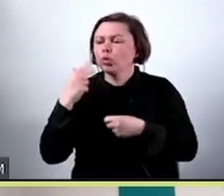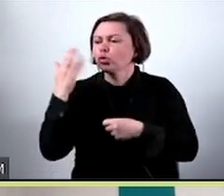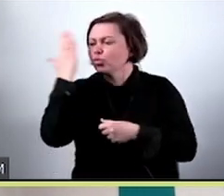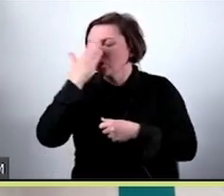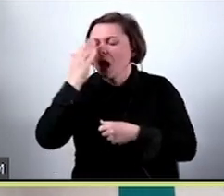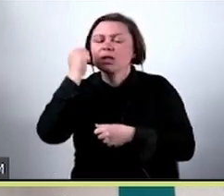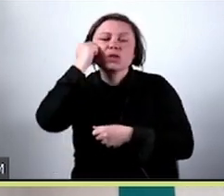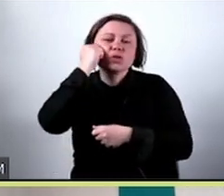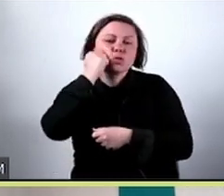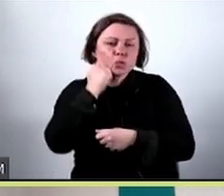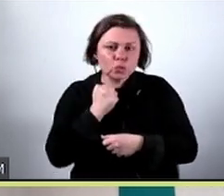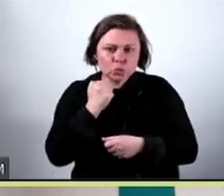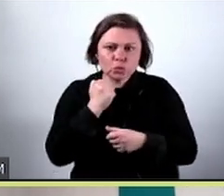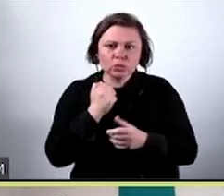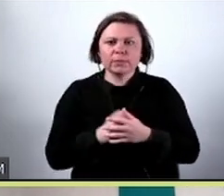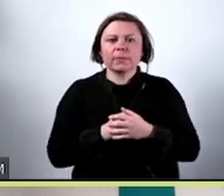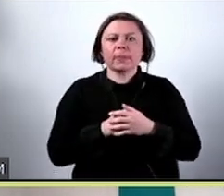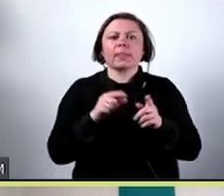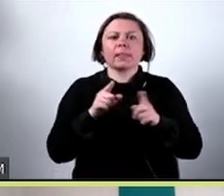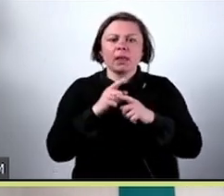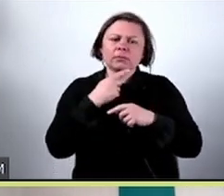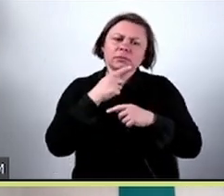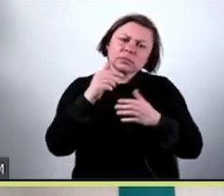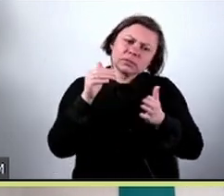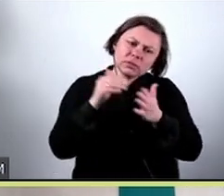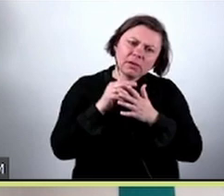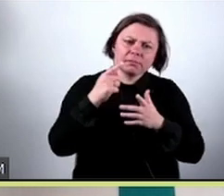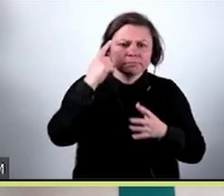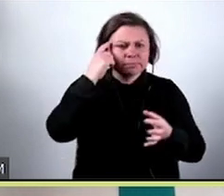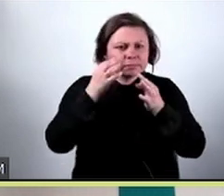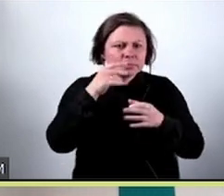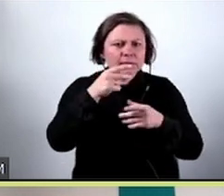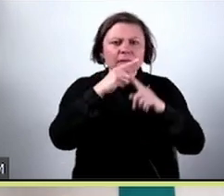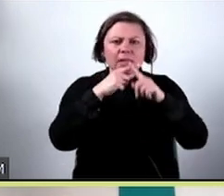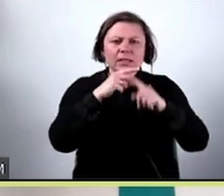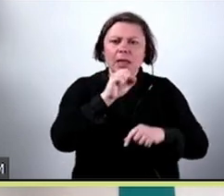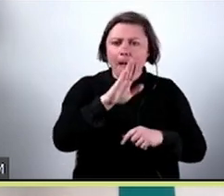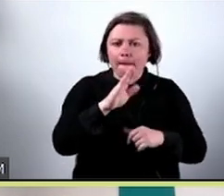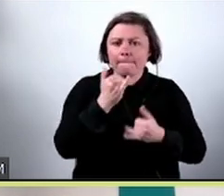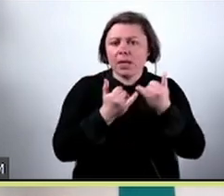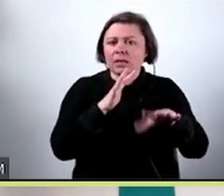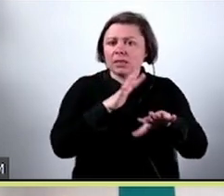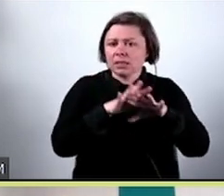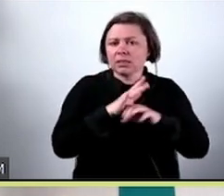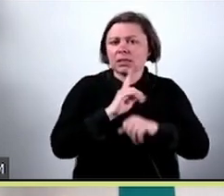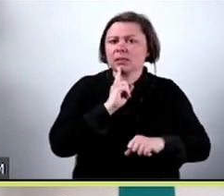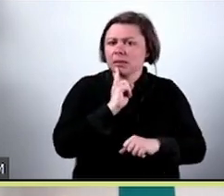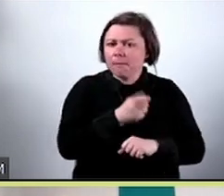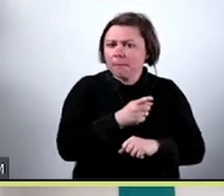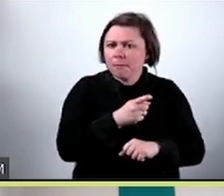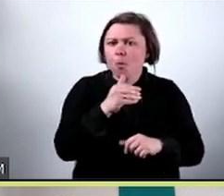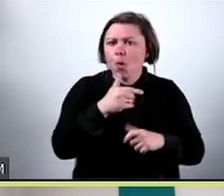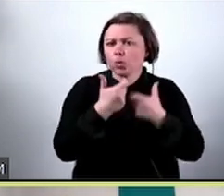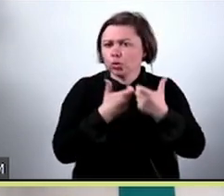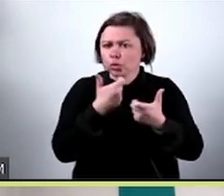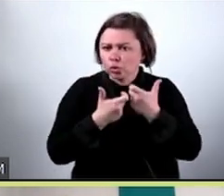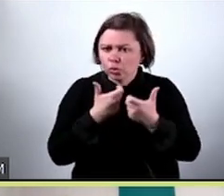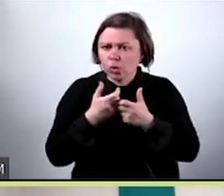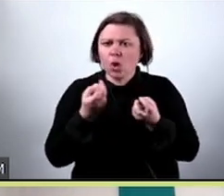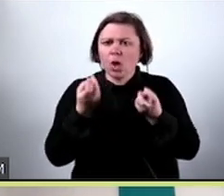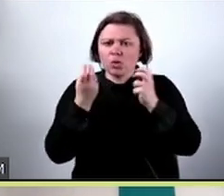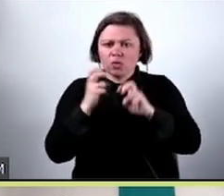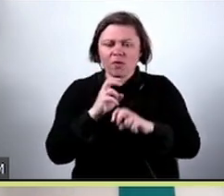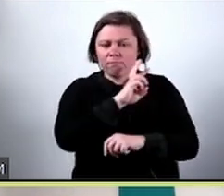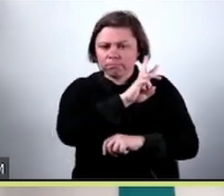Do rozważenia są też testy A, B, o ile mają sens w danym przypadku. Na przykład dla systemu rekomendacyjnego można zrobić coś takiego, że tworzymy